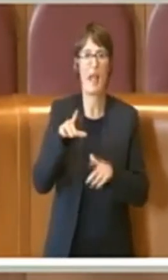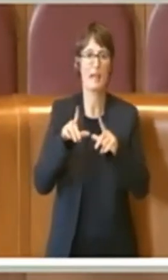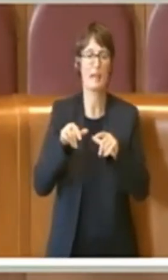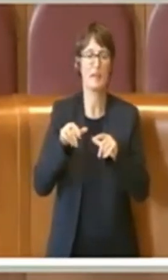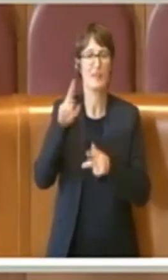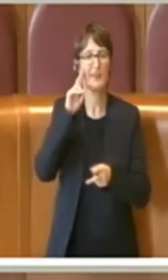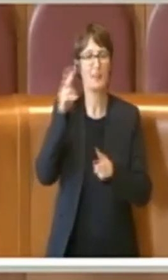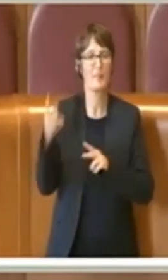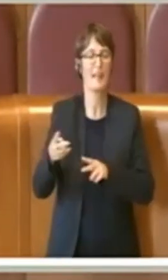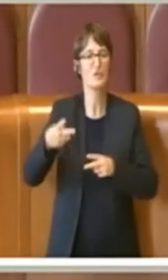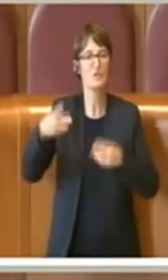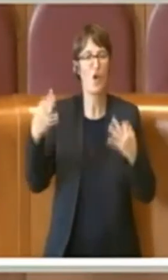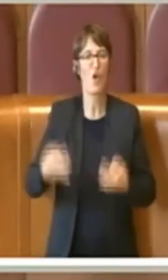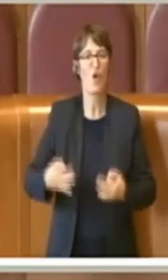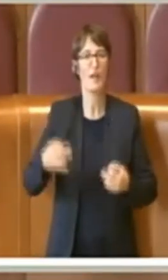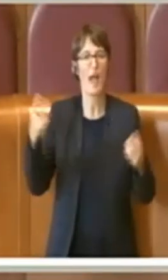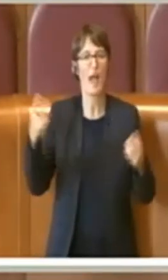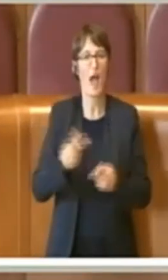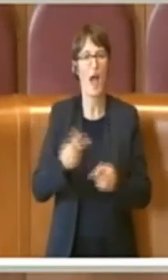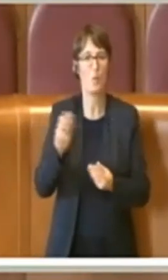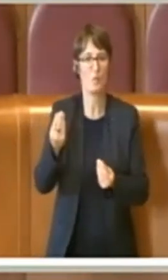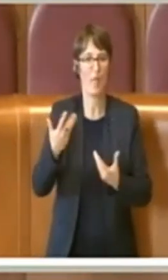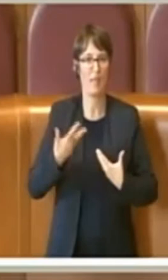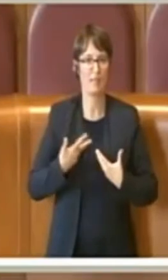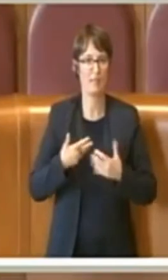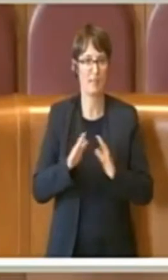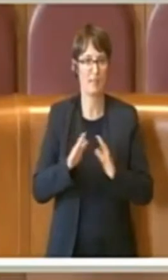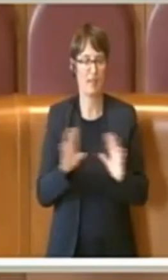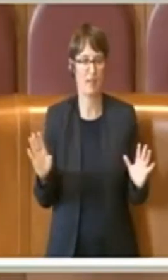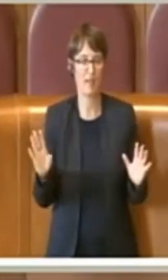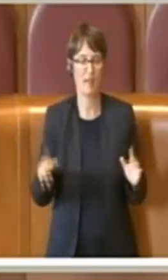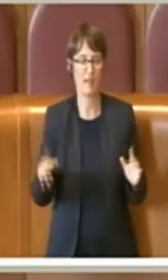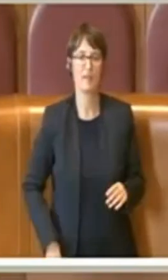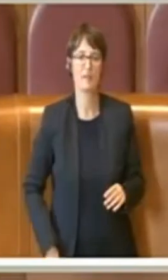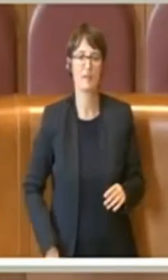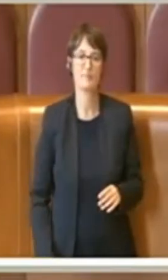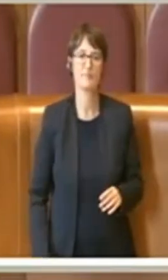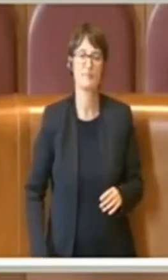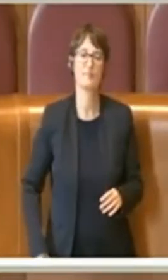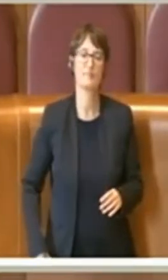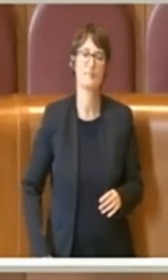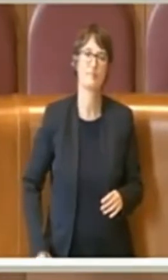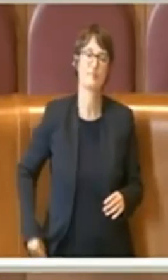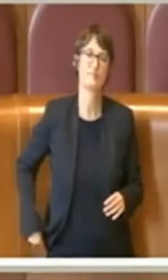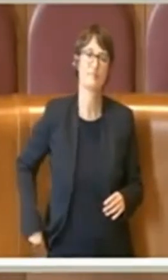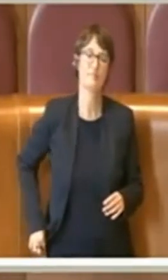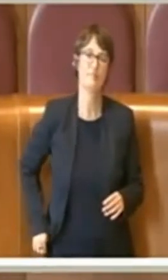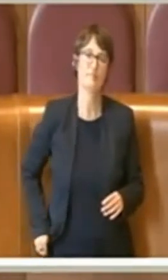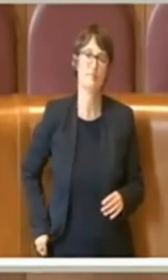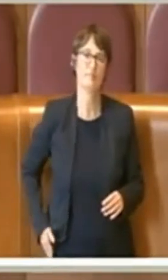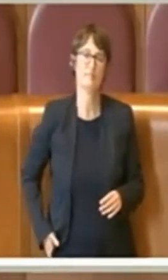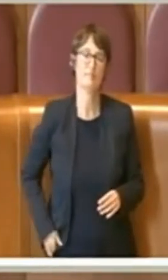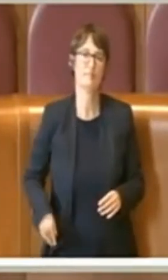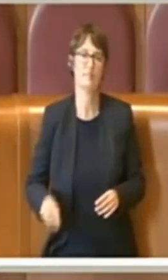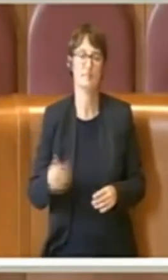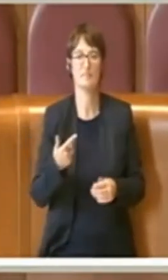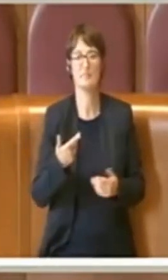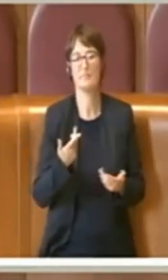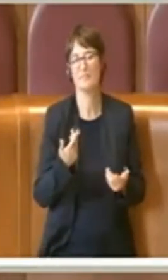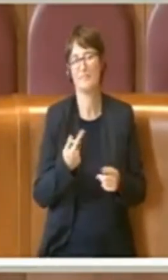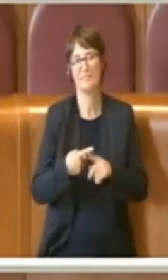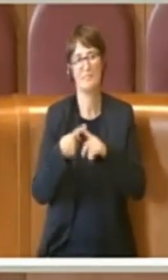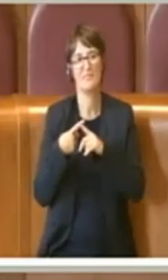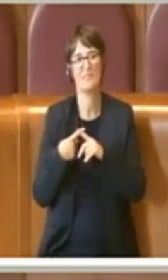autentica. Sulle dichiarazioni dell'ex dirigente del patrimonio e politiche abitative non mi esprimo perché